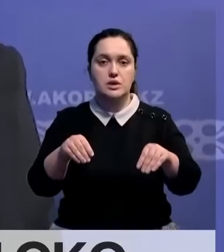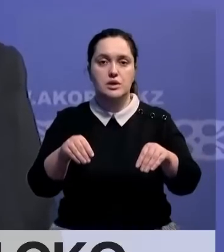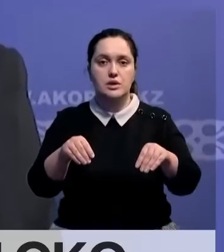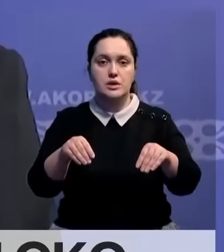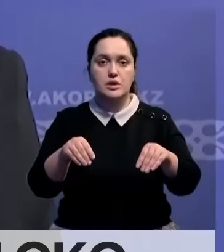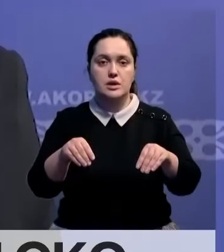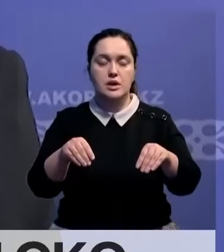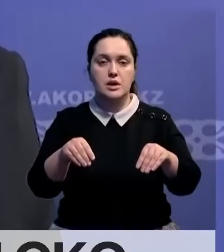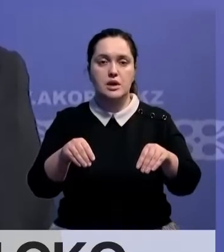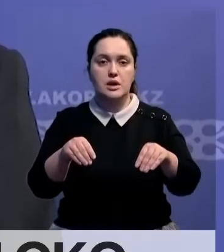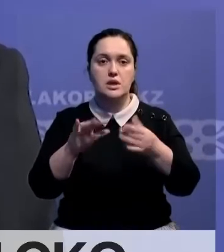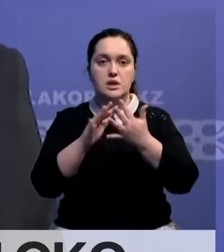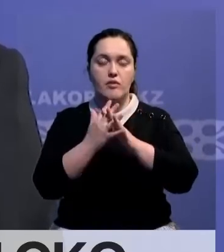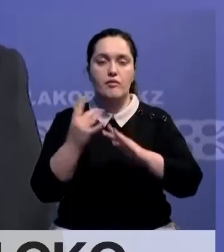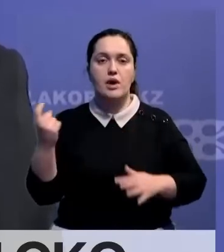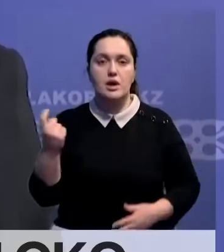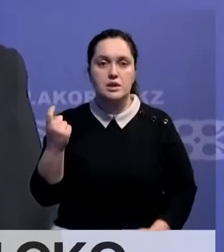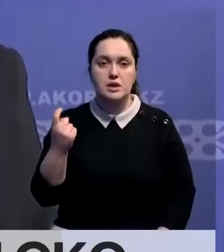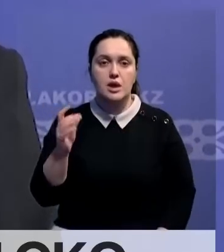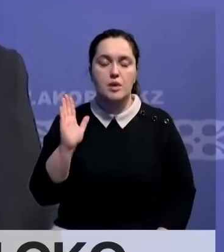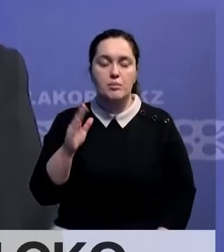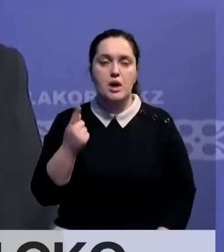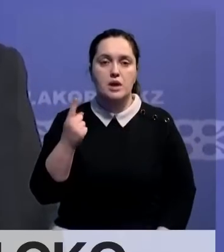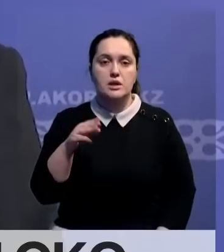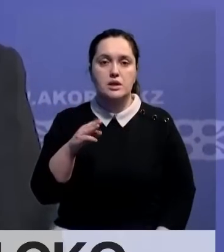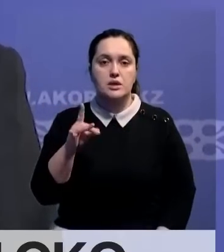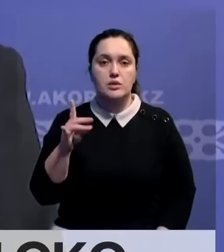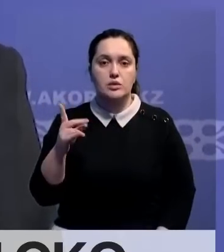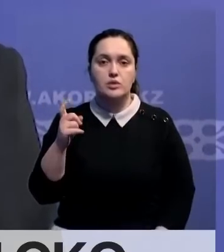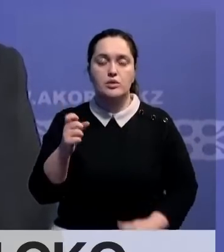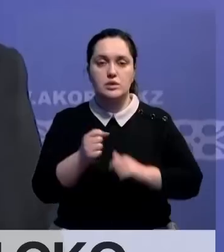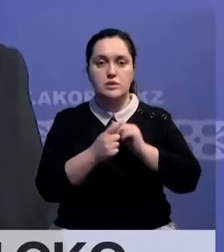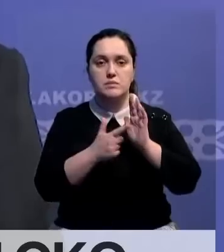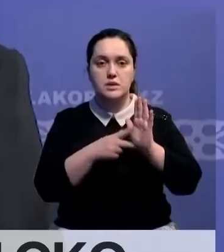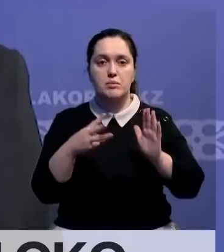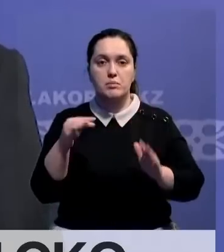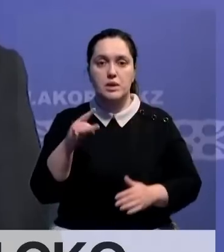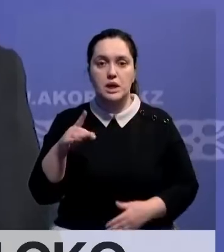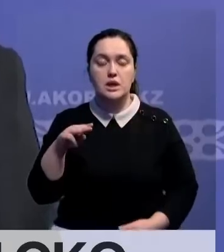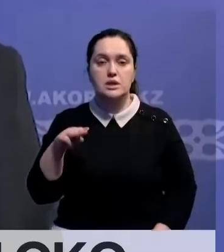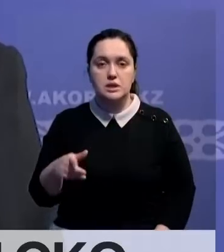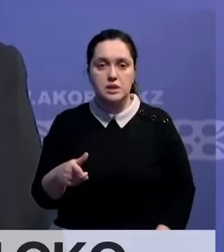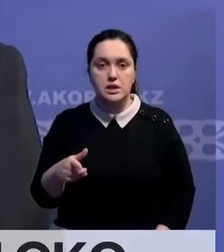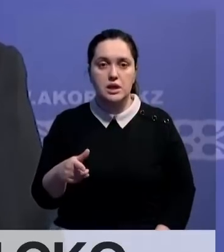объем валовой продукции сельскохозяйства составил 1 трлн 117 млрд тенге. С ростом